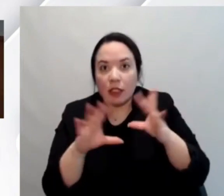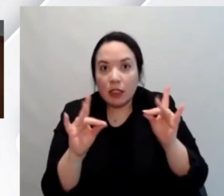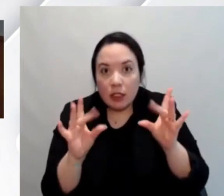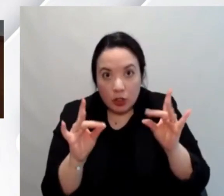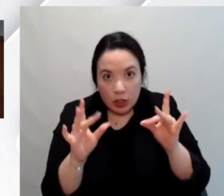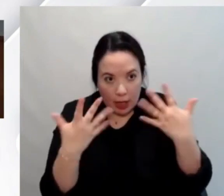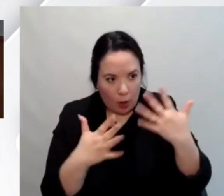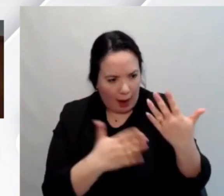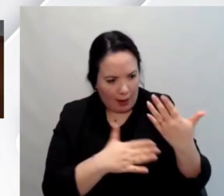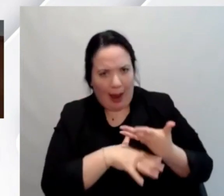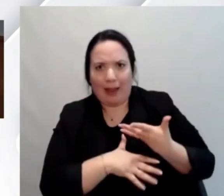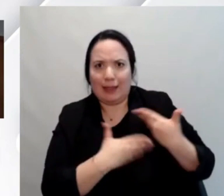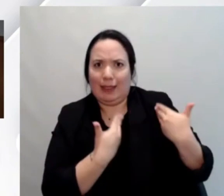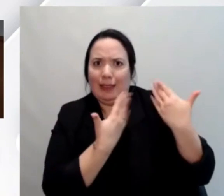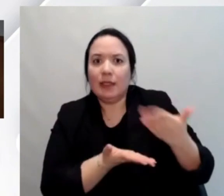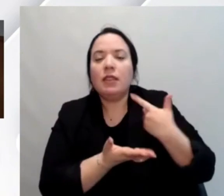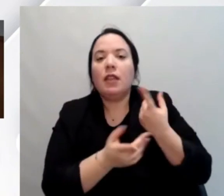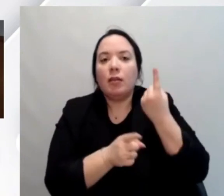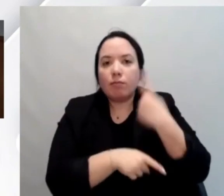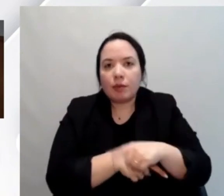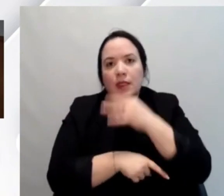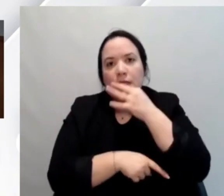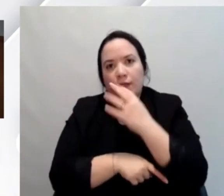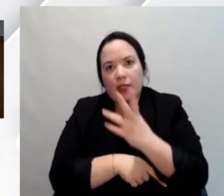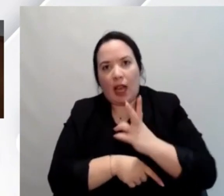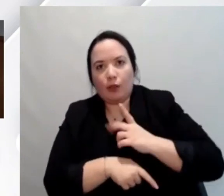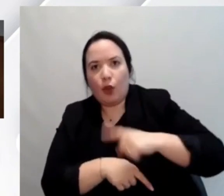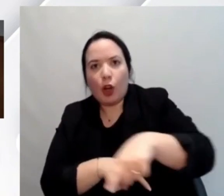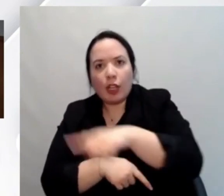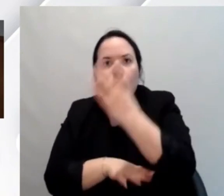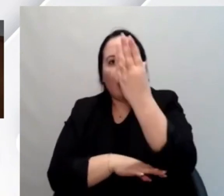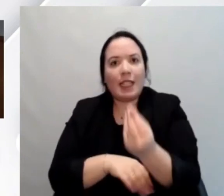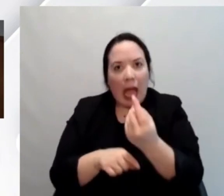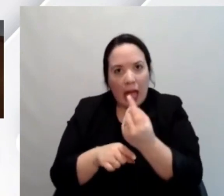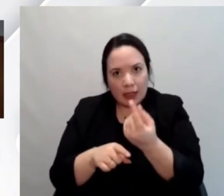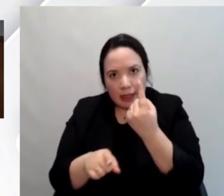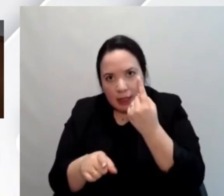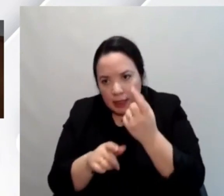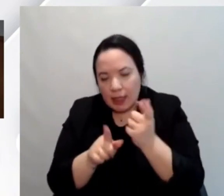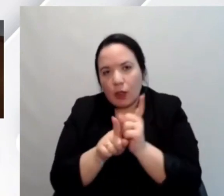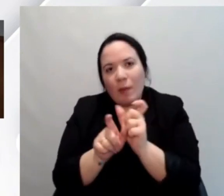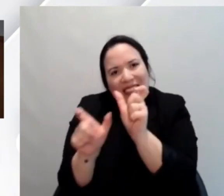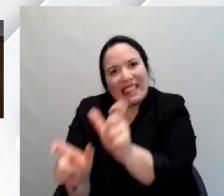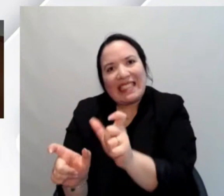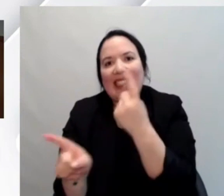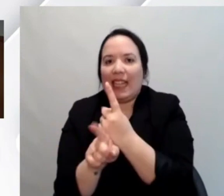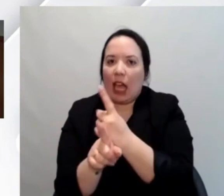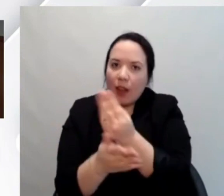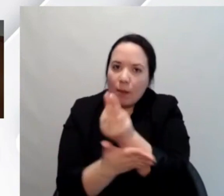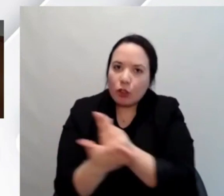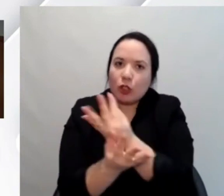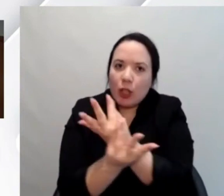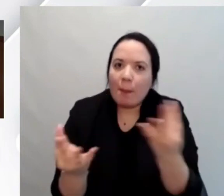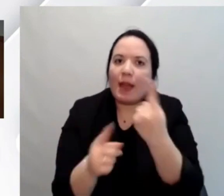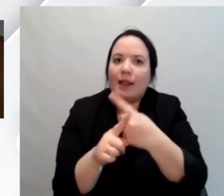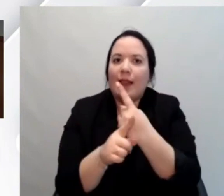impongono a fornitori e enti di progettare bene con qualità di fare test